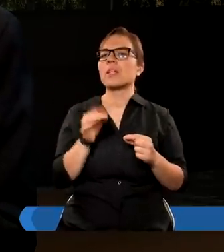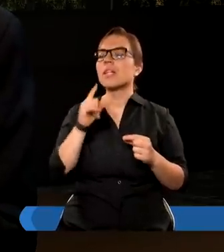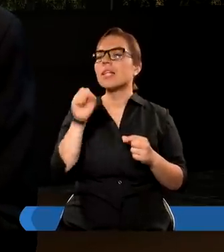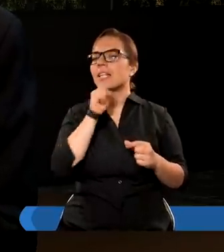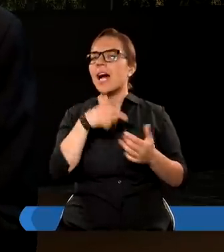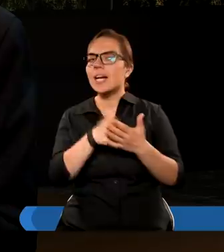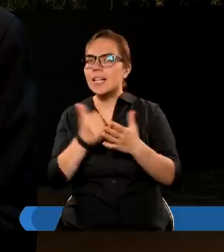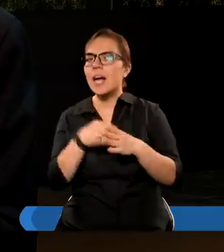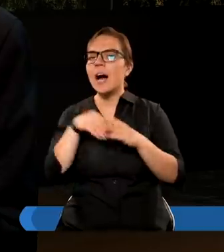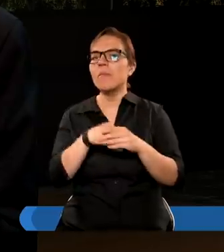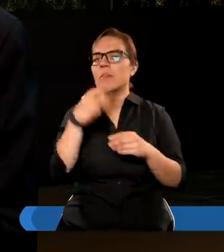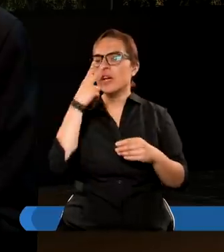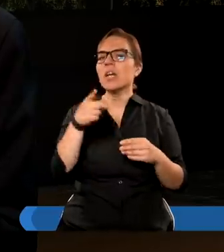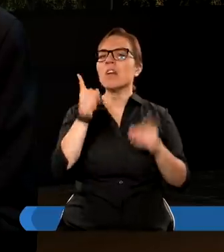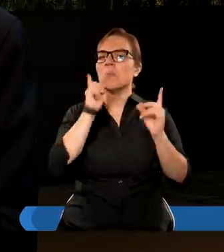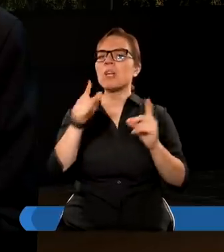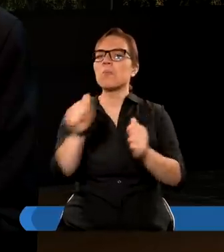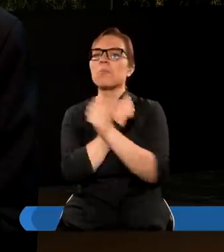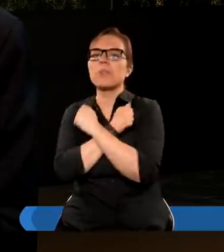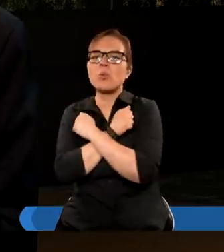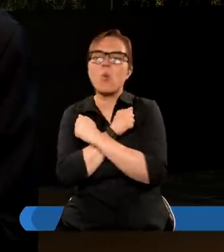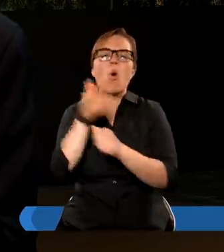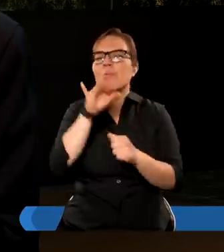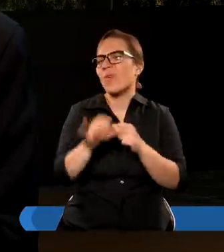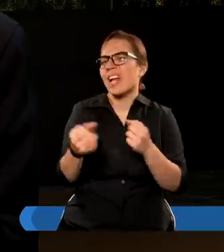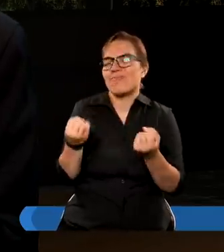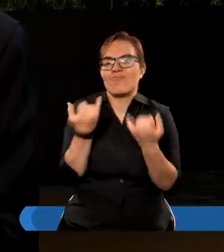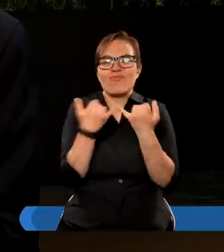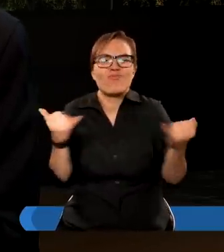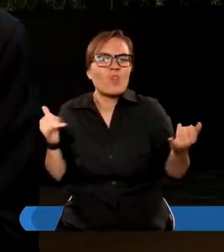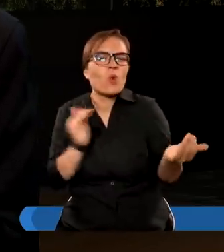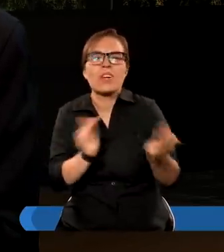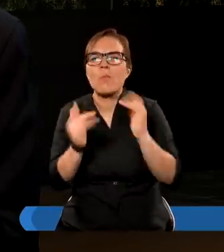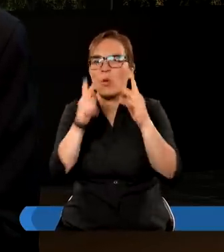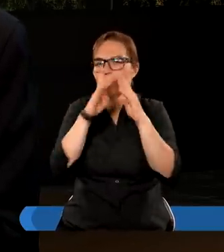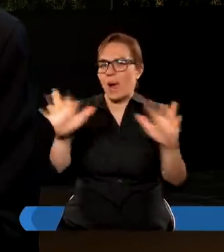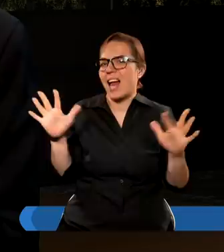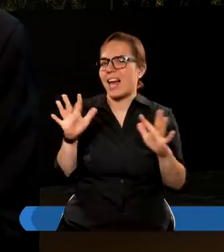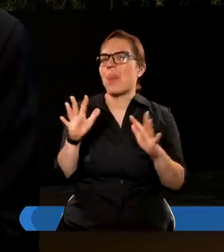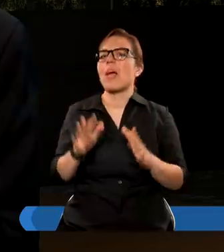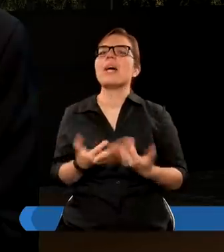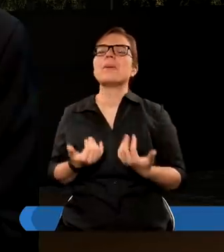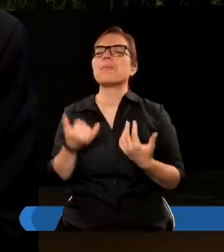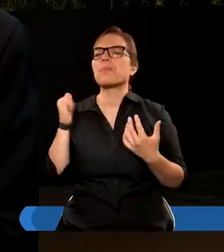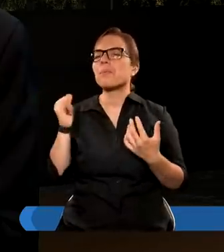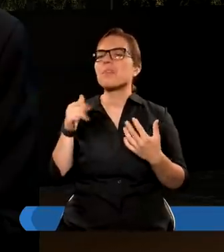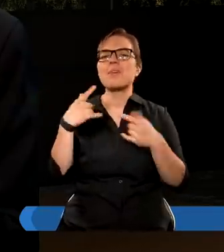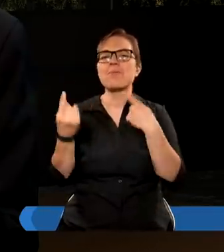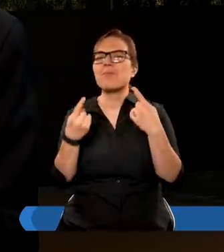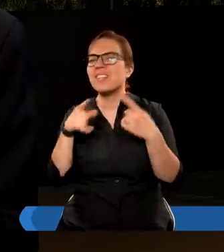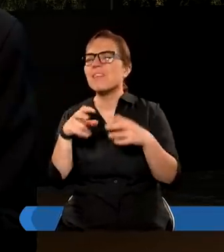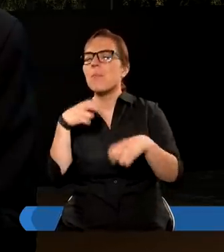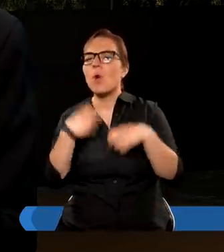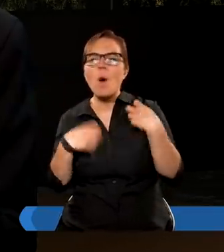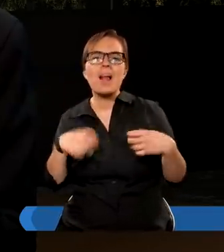Stary Testament, to tam zobaczymy, że ta miłość Boża objawia się w przeróżny sposób. Jak Pan Bóg podchodzi i rozwiązuje ludzkie problemy, czy